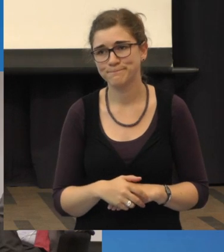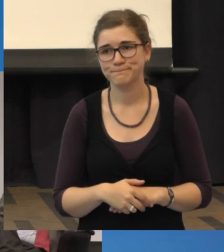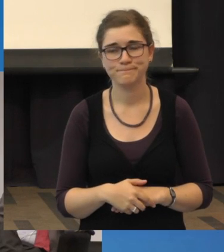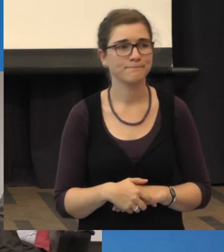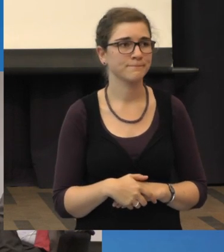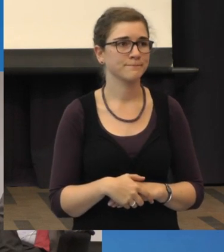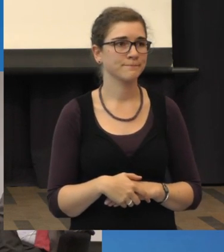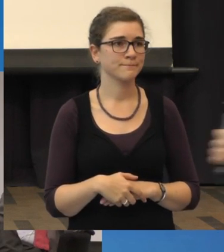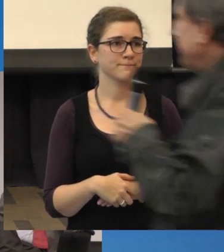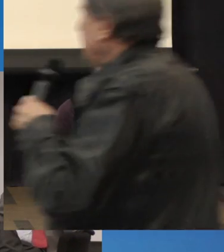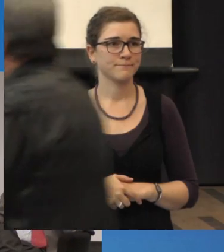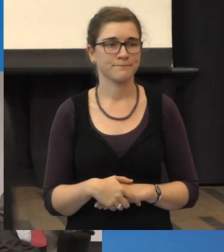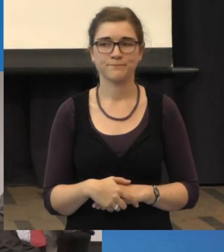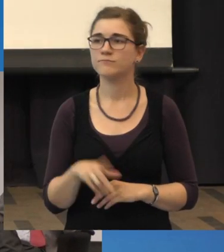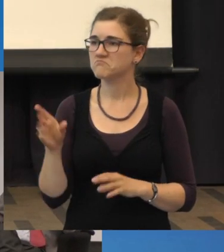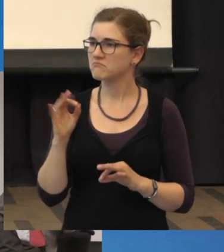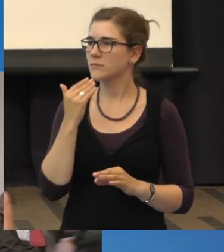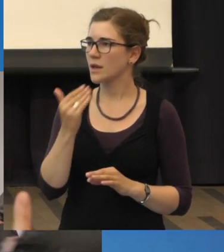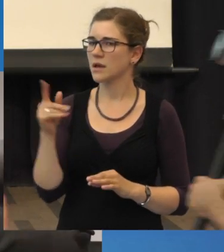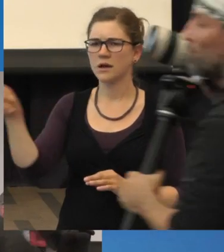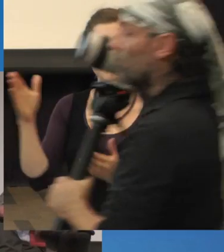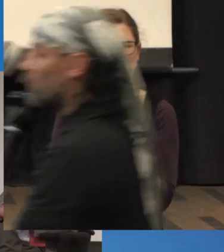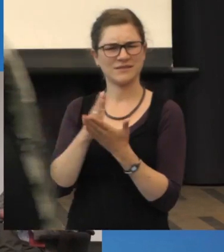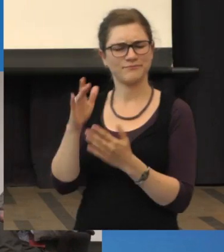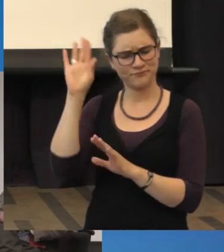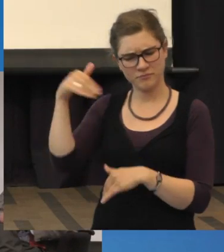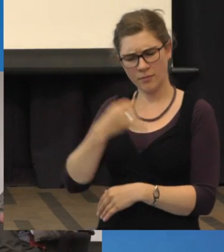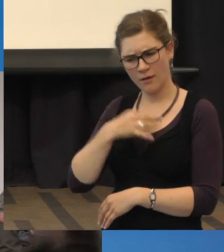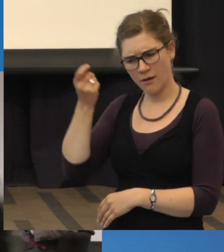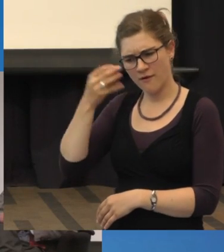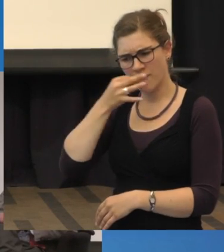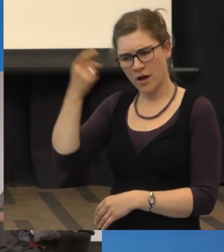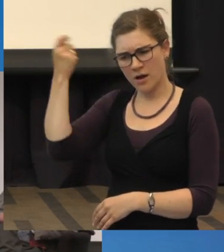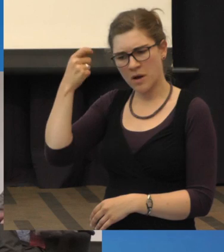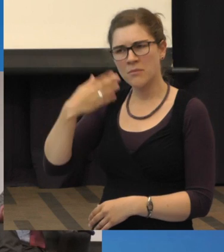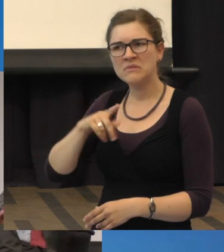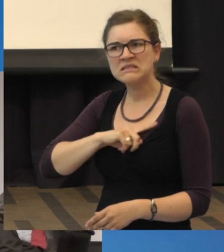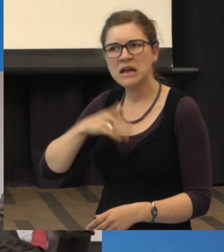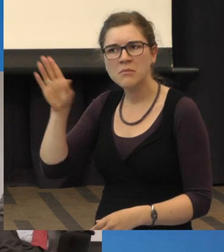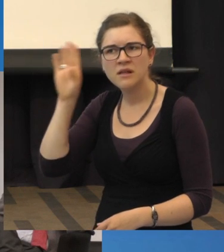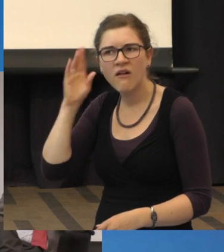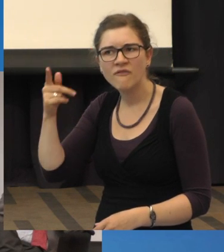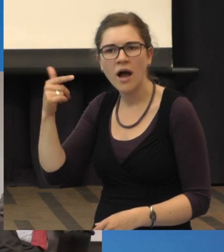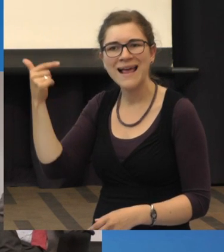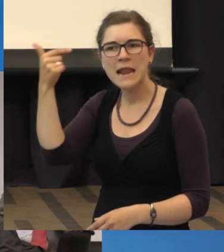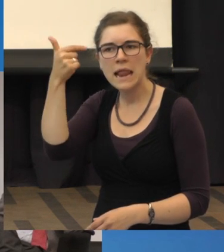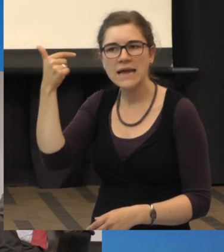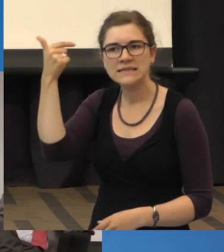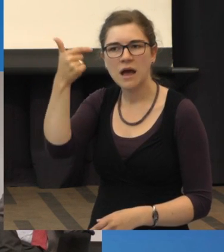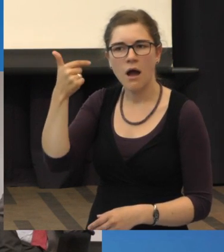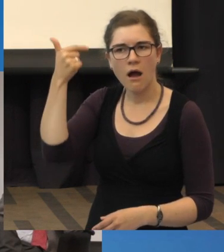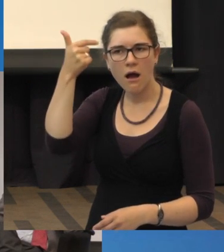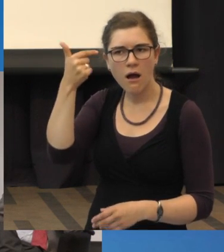drüben. Vielleicht zwischendurch eine Frage, ich habe mal was gehört, man könne auch mit Laserbehandlung irgendwas